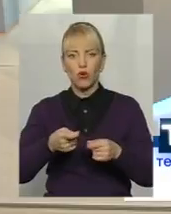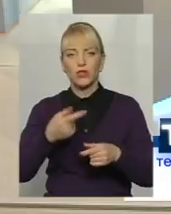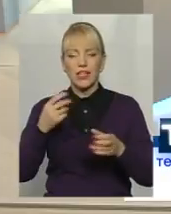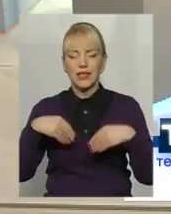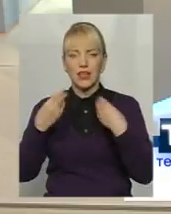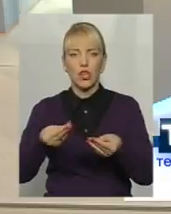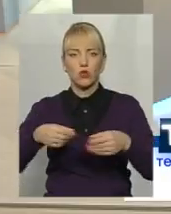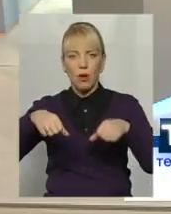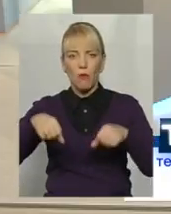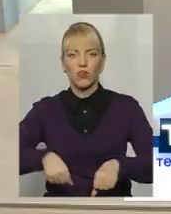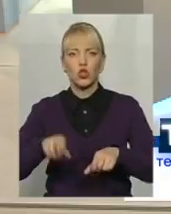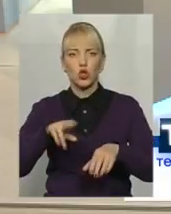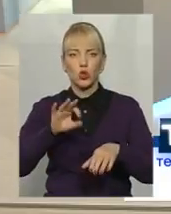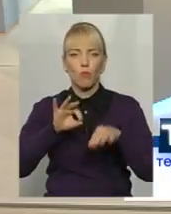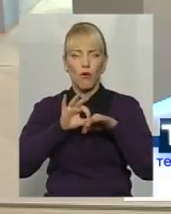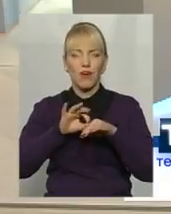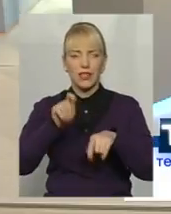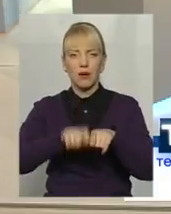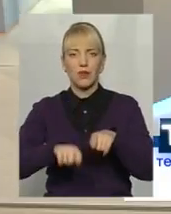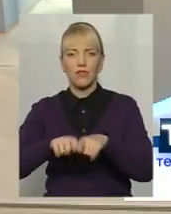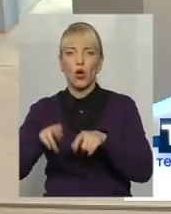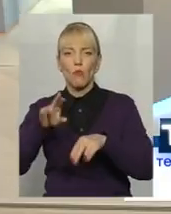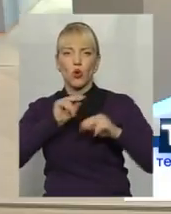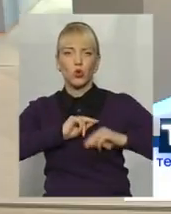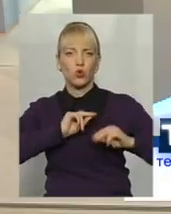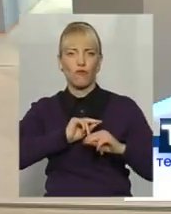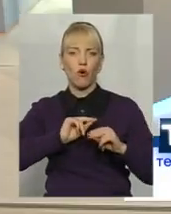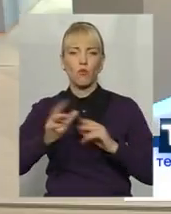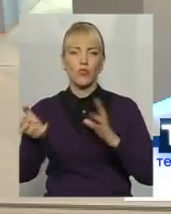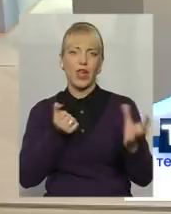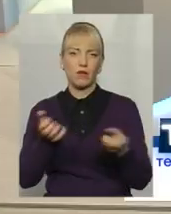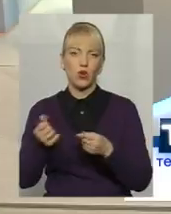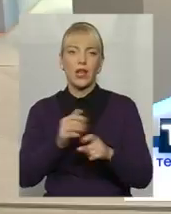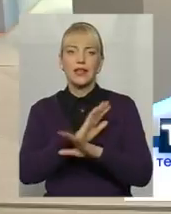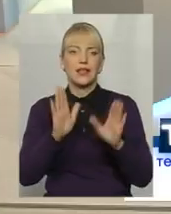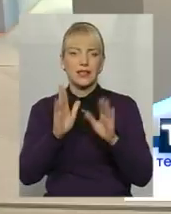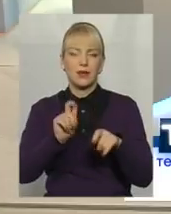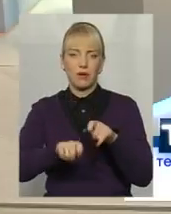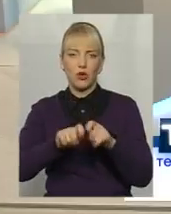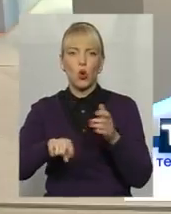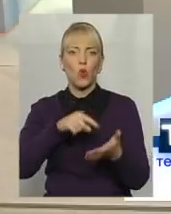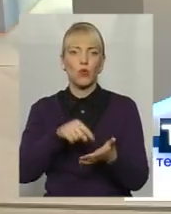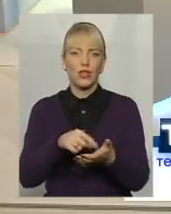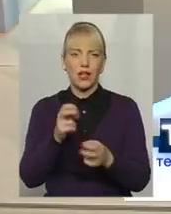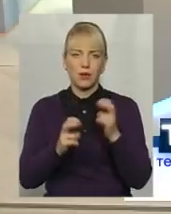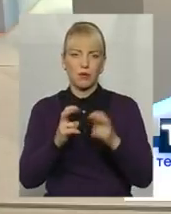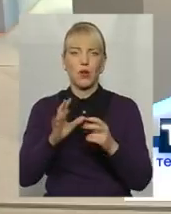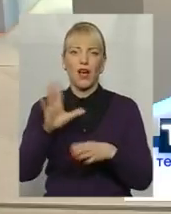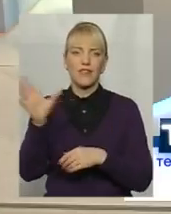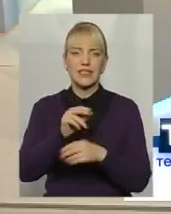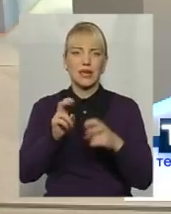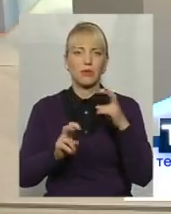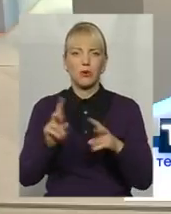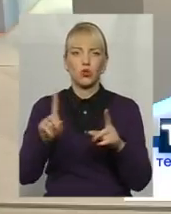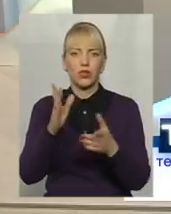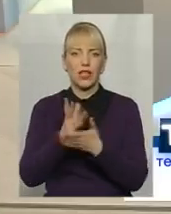повноваження щодо проведення перевірок по трудовому найму. І не тільки перевірок комунальних підприємств, а всіх підприємств, які є на